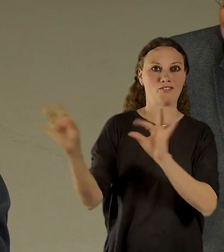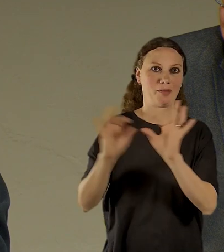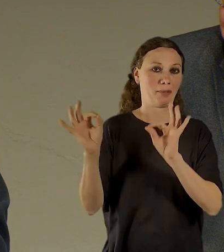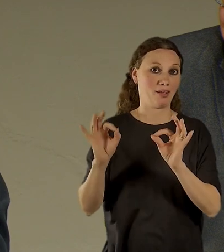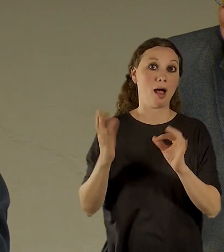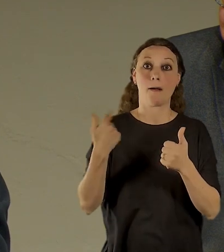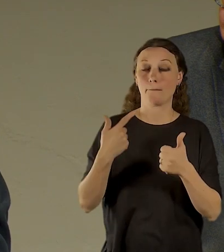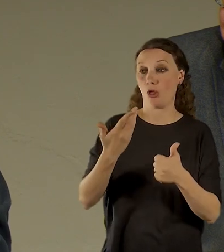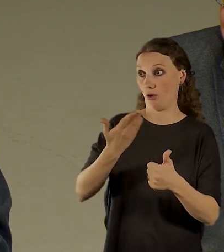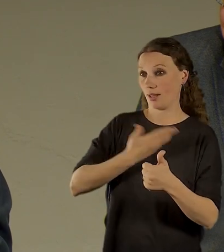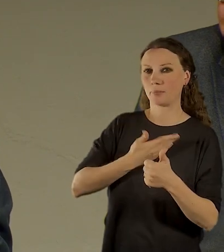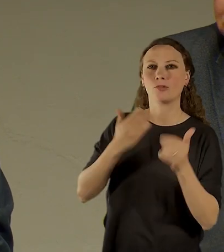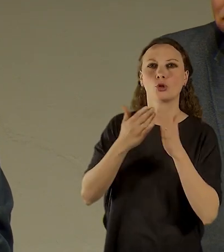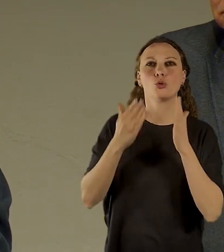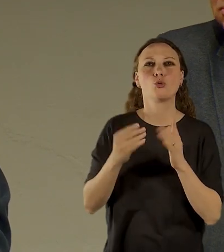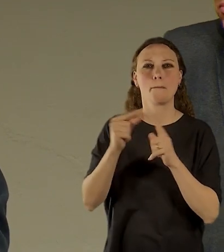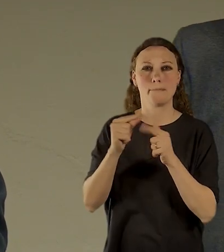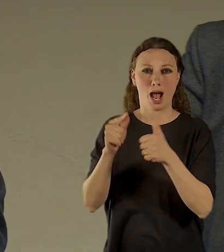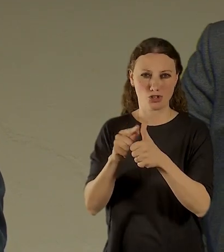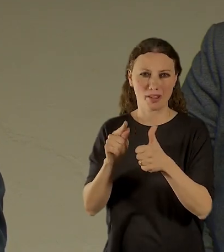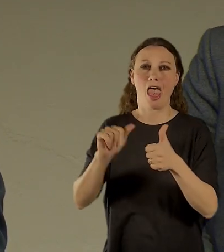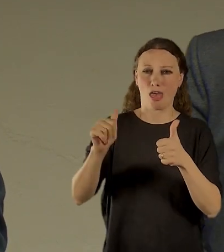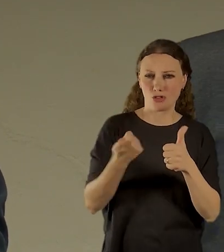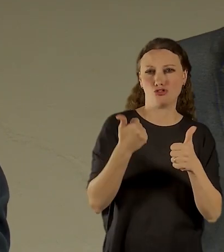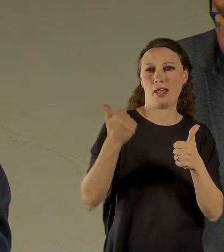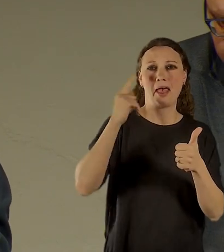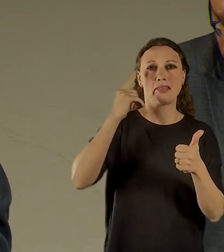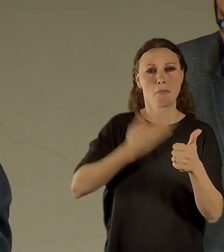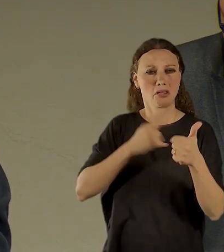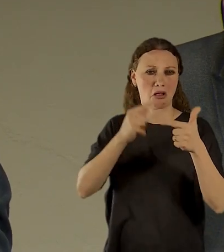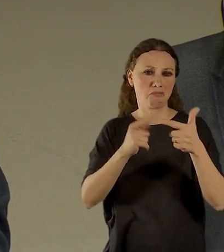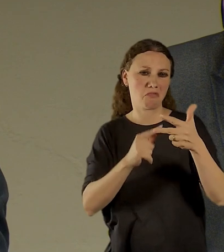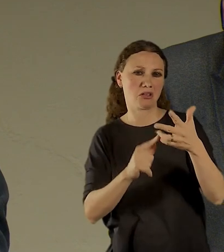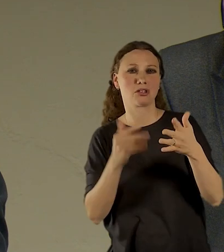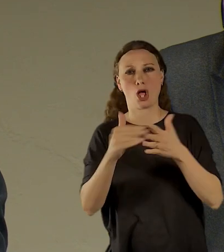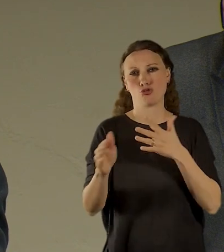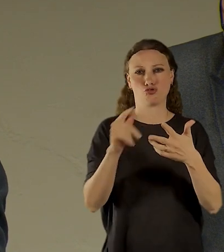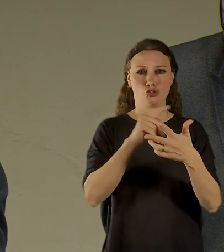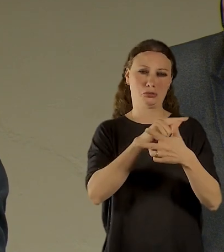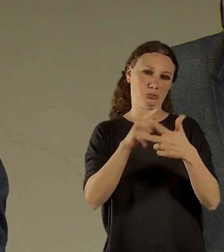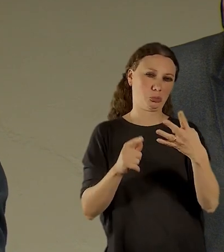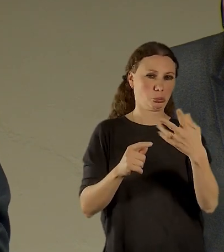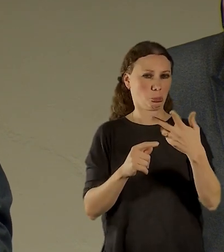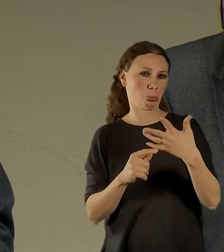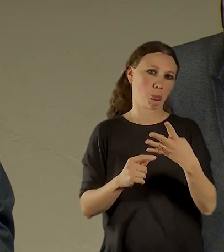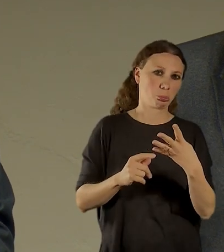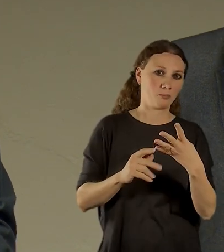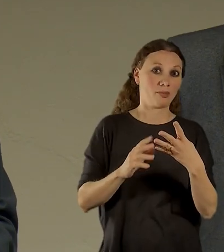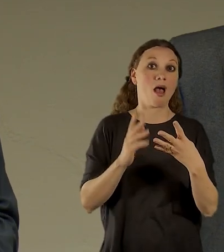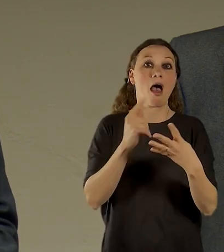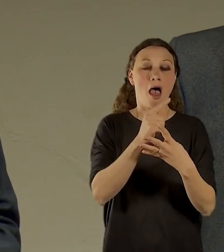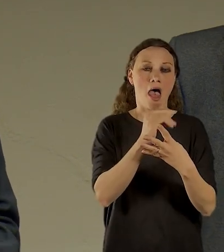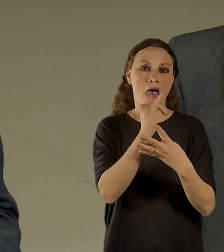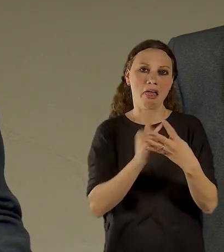nabízeli ještě asi další dva nebo tři objekty, přičemž vlastně nejpříhodněji